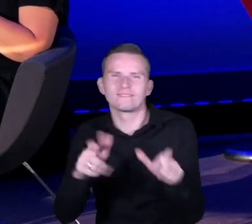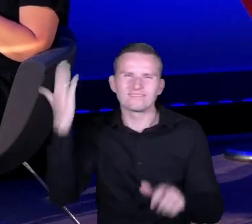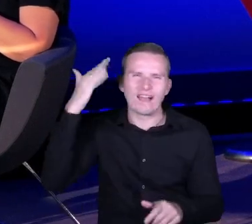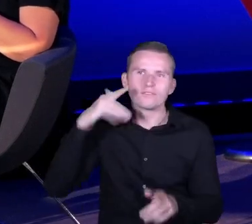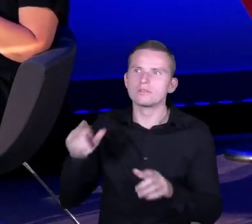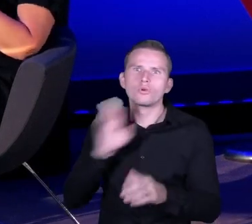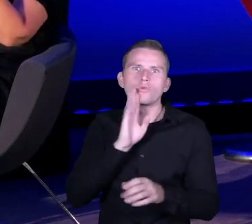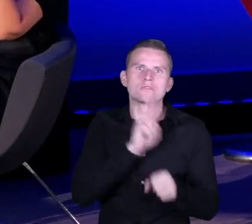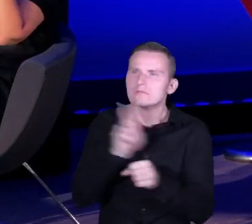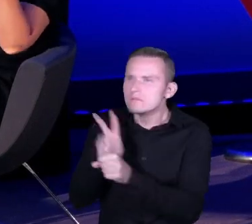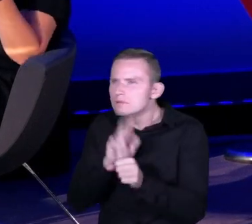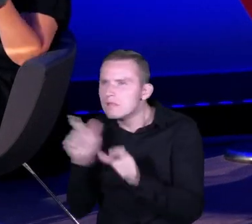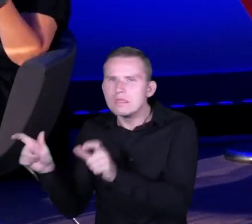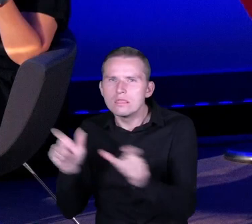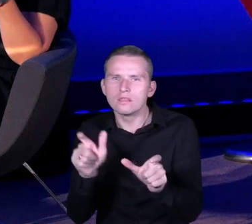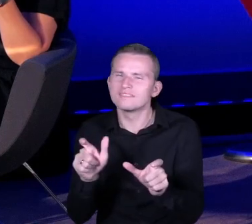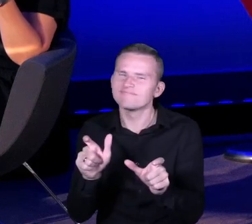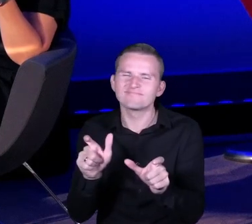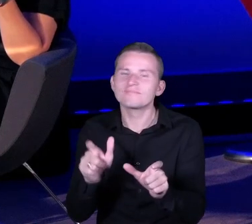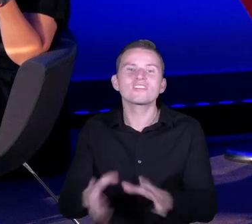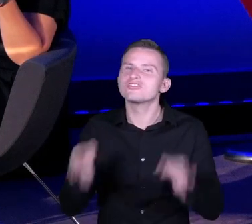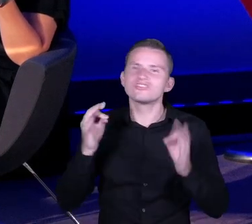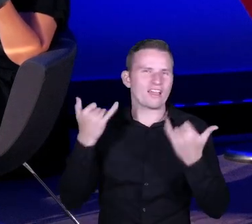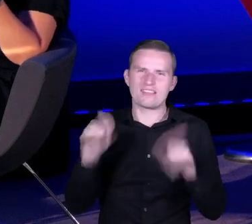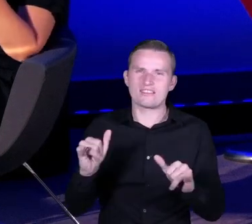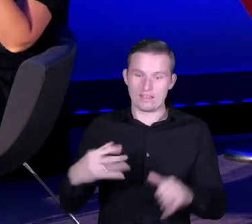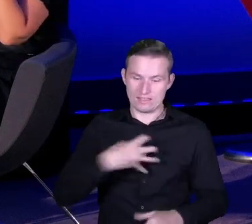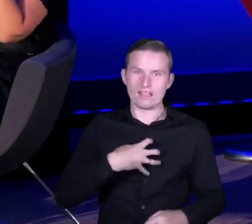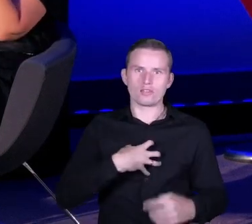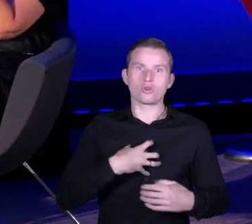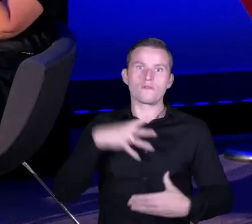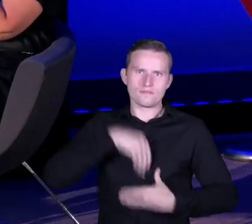dyrektor, mając też doświadczenie bycia nauczycielem, nauczycielką,